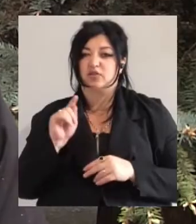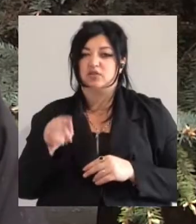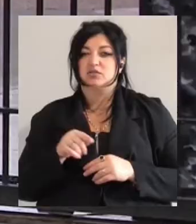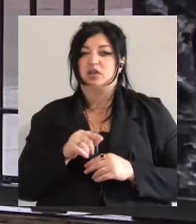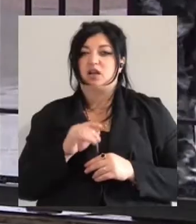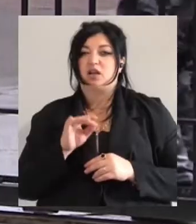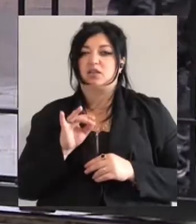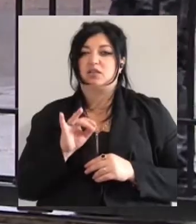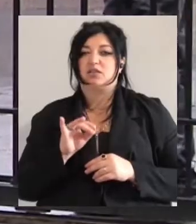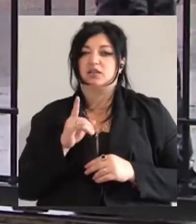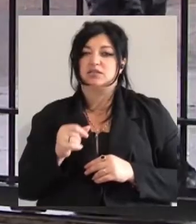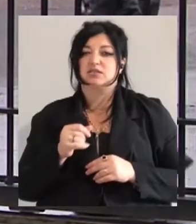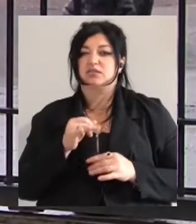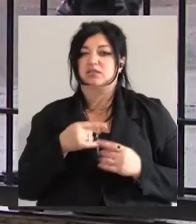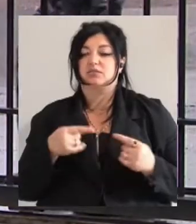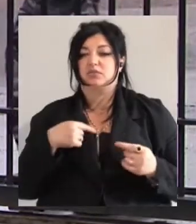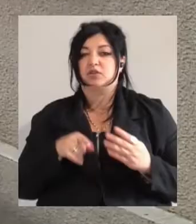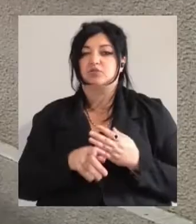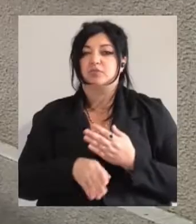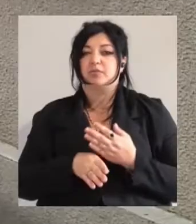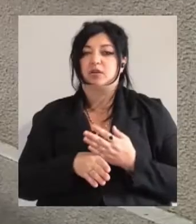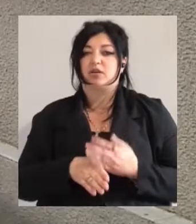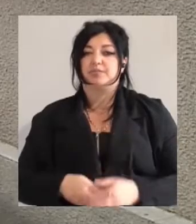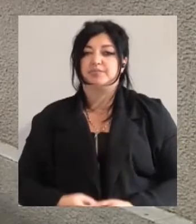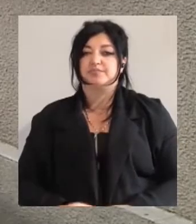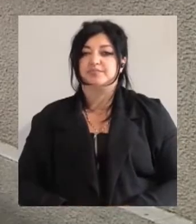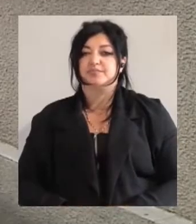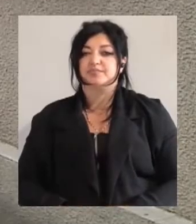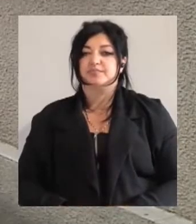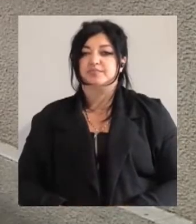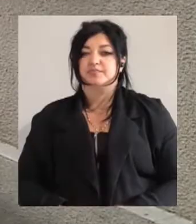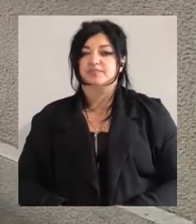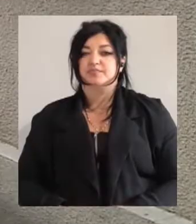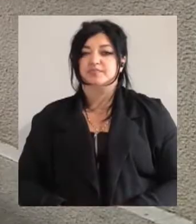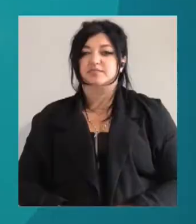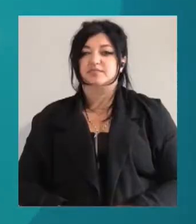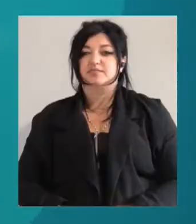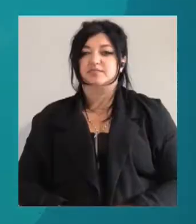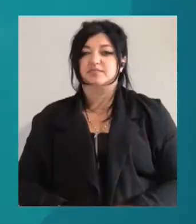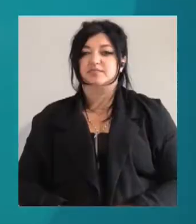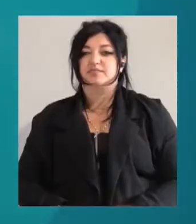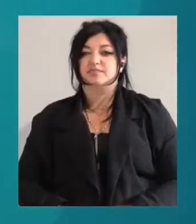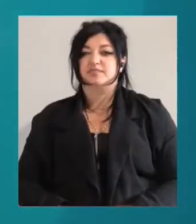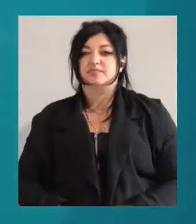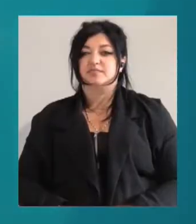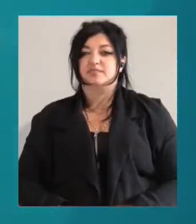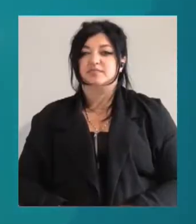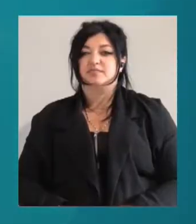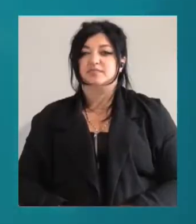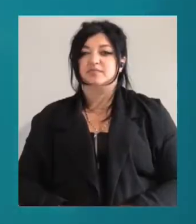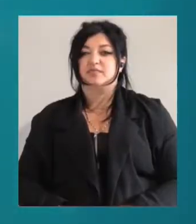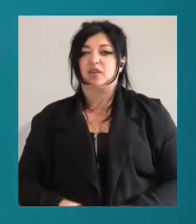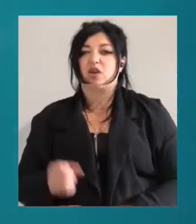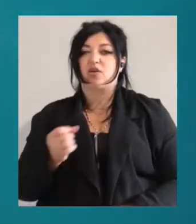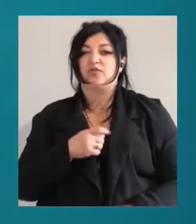також допомагаємо. Олена Халілова, Владислава Гарбар, новини на Суспільному, Одеса. В Одеській області